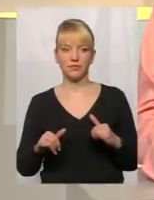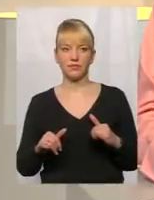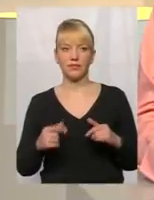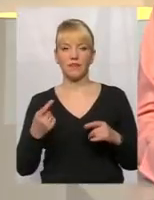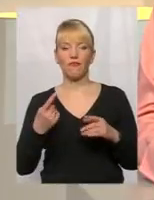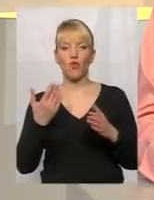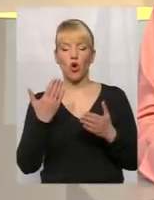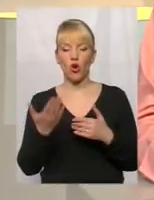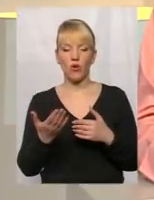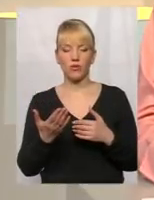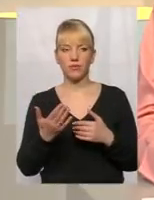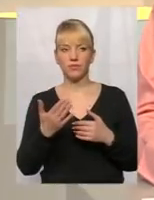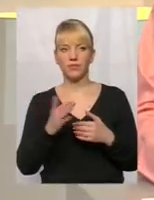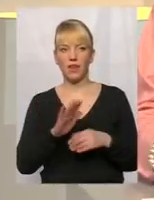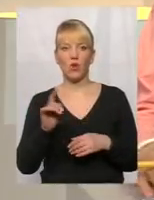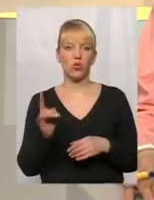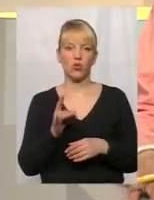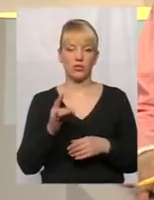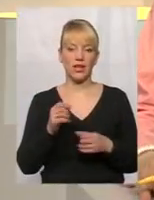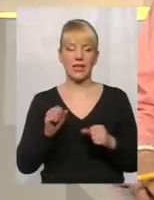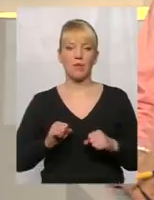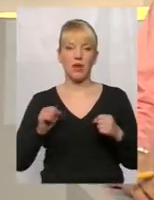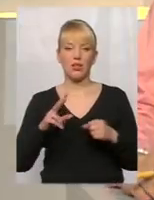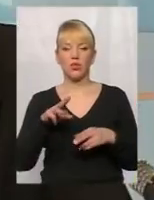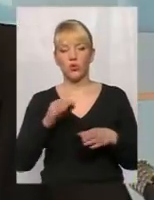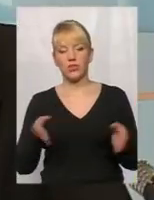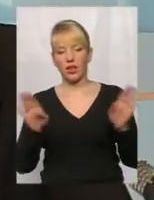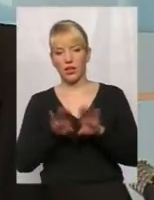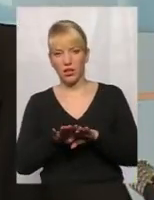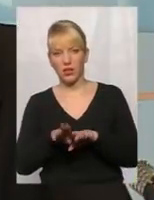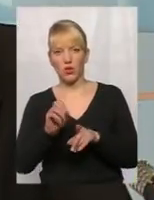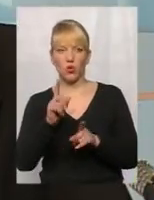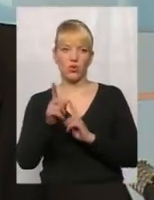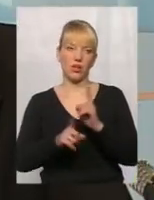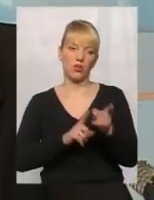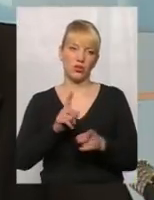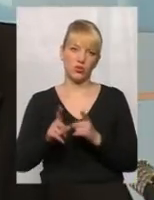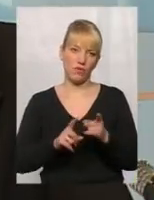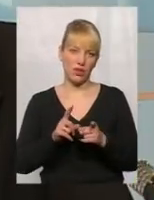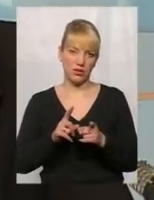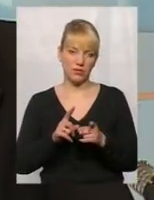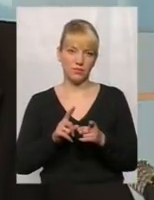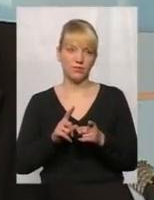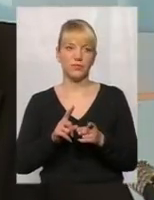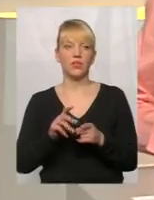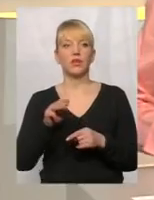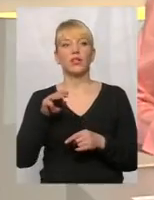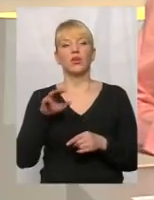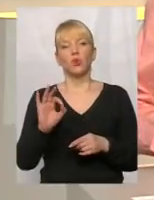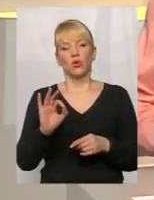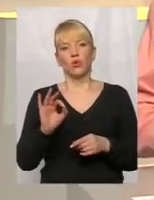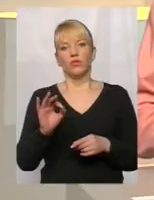Його неодноразово намагалися то закрити, то реорганізувати, то